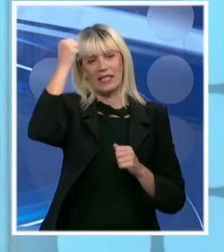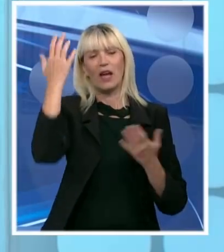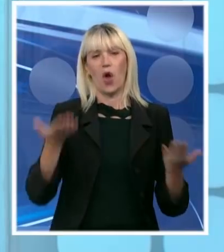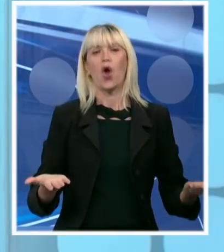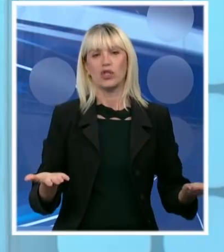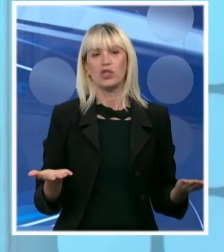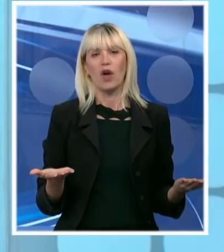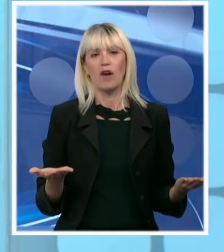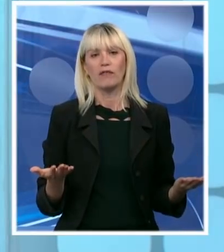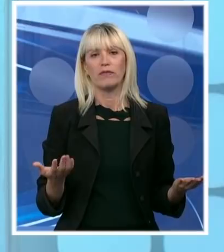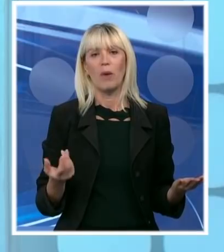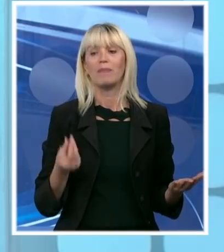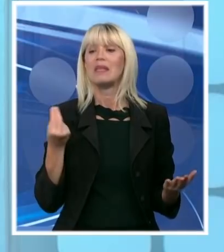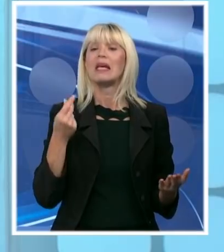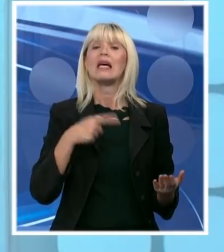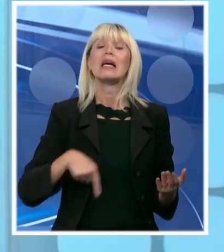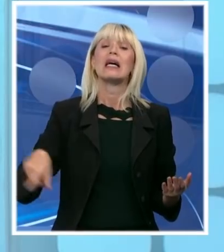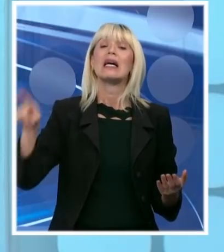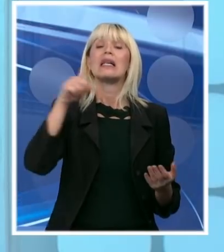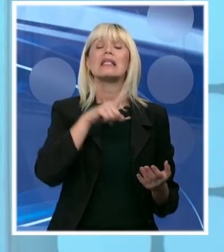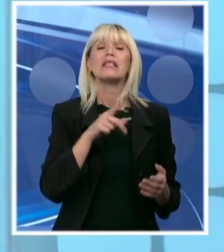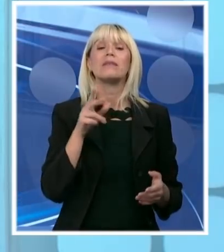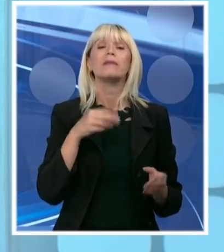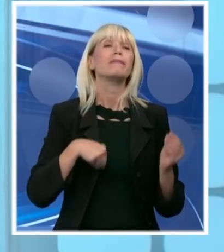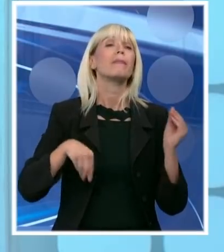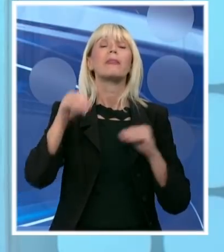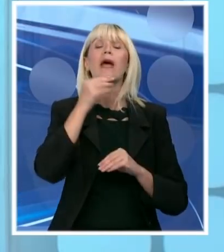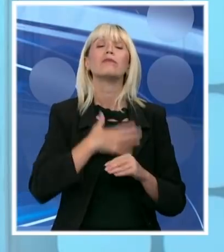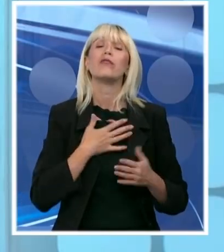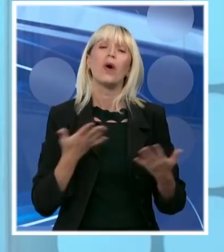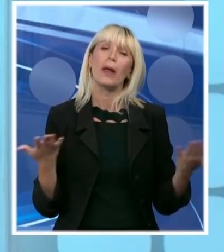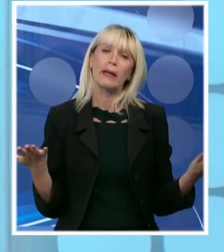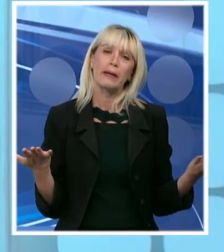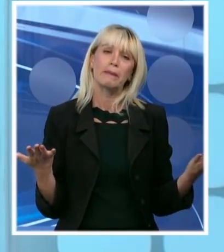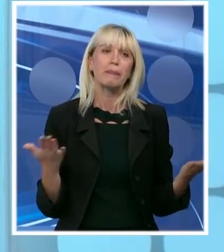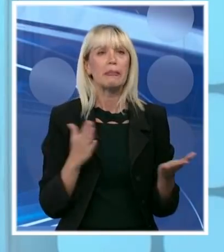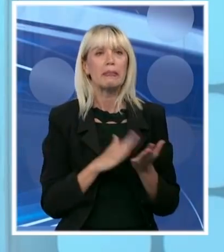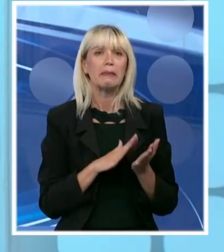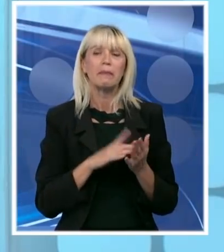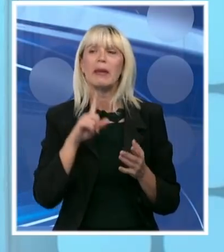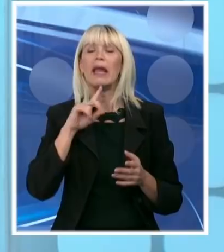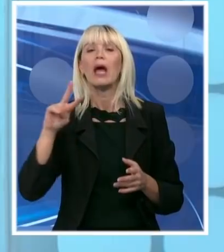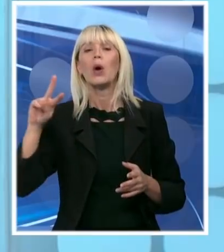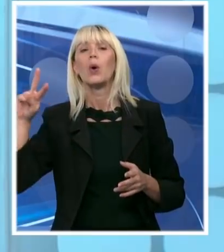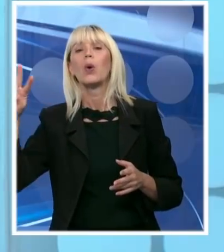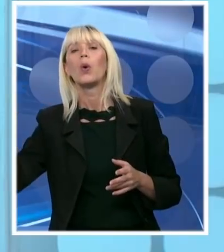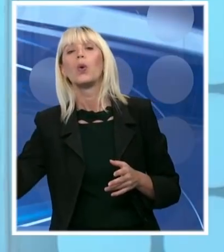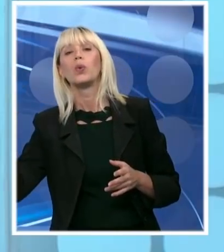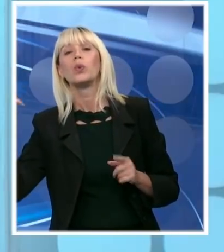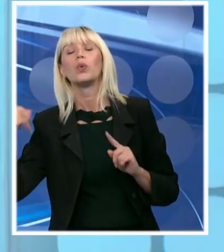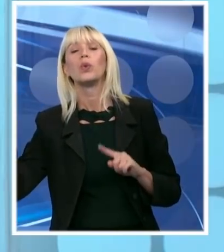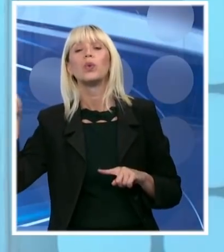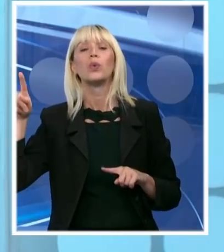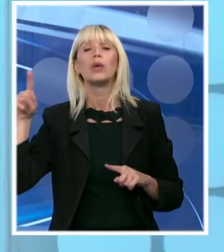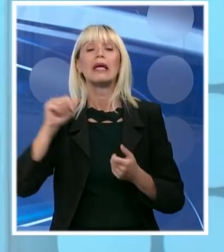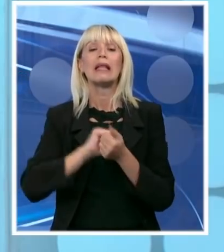Srbi bi najviše voleli kada bi neko drugi u naše ime mogao da se bori za kačanik, ali da to